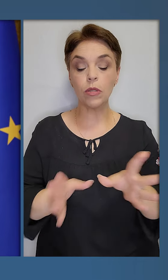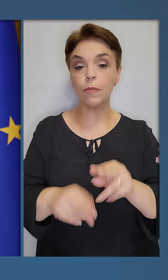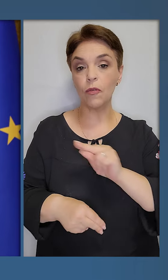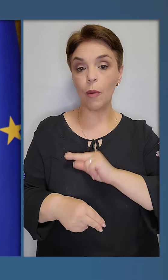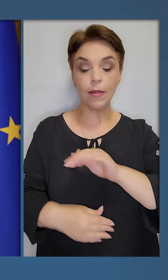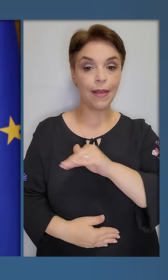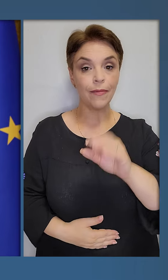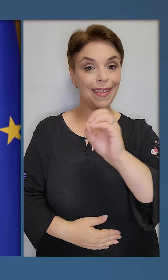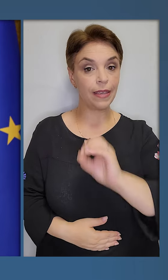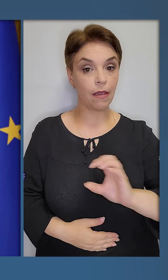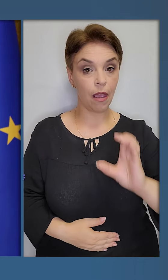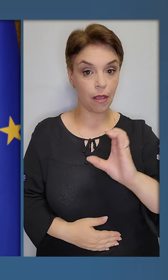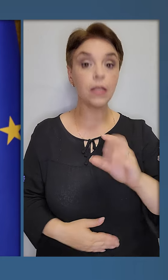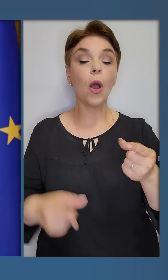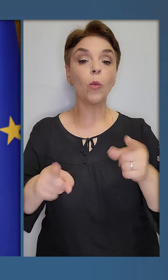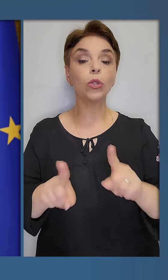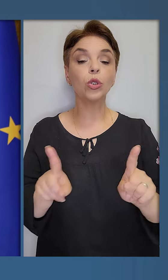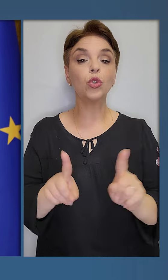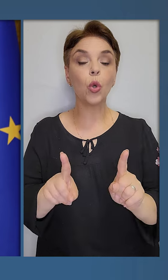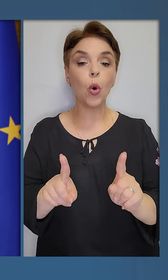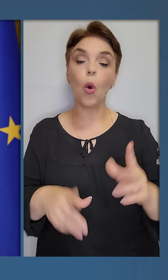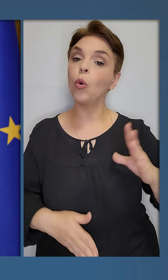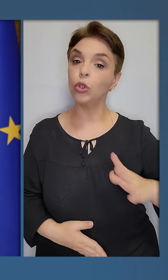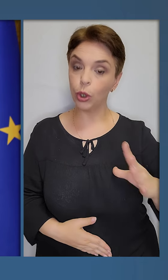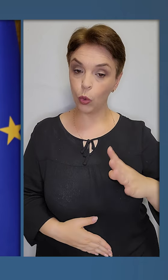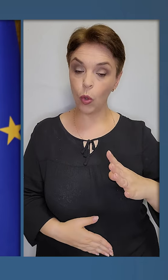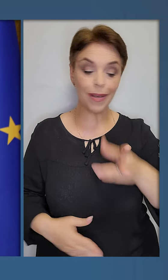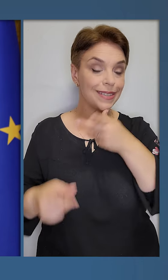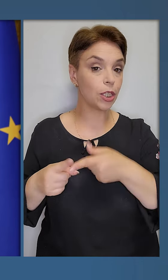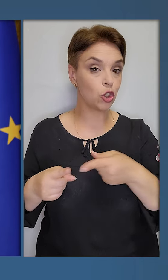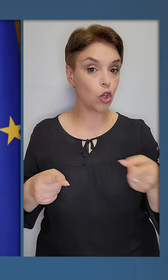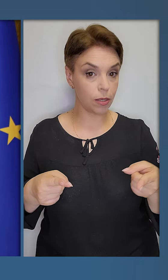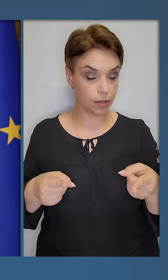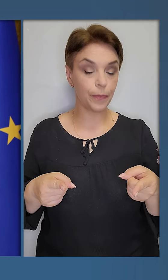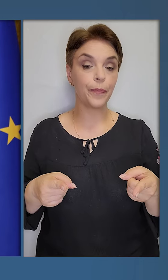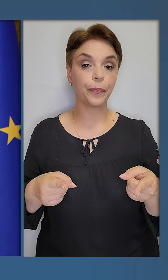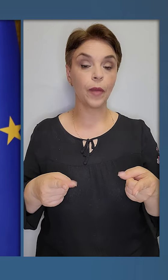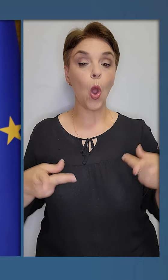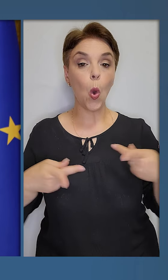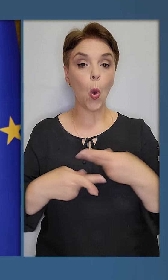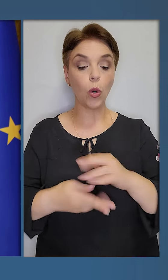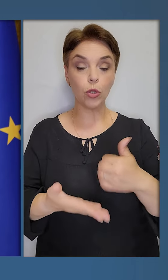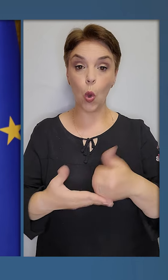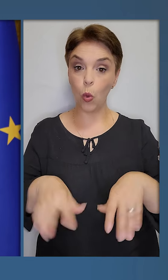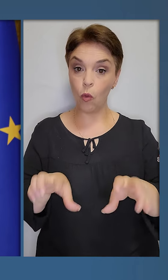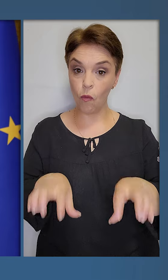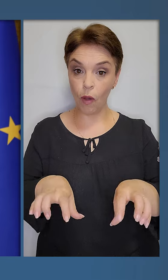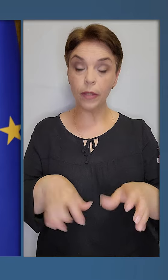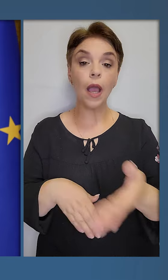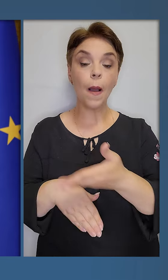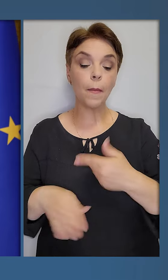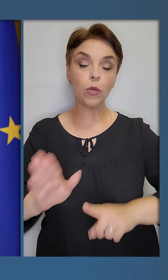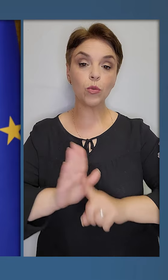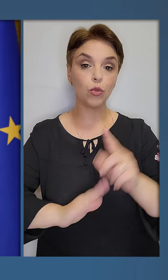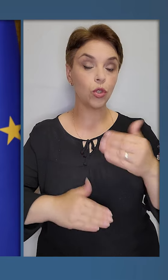співпрацю на рівні ЄС, про те, чого очікуємо за час угорського головування. Ми